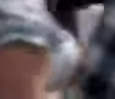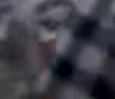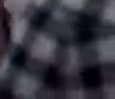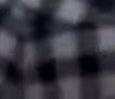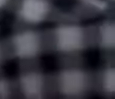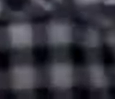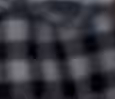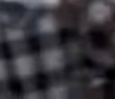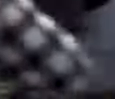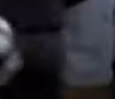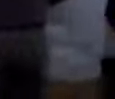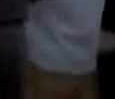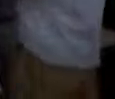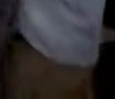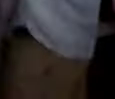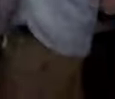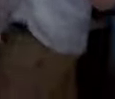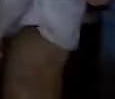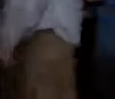Dziękuję.